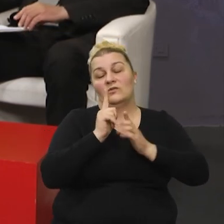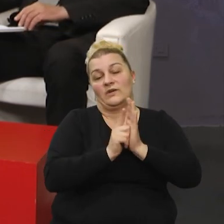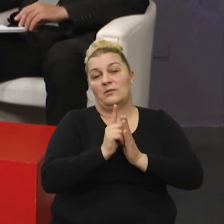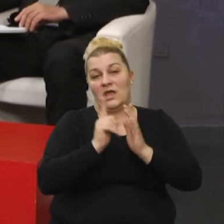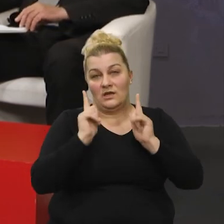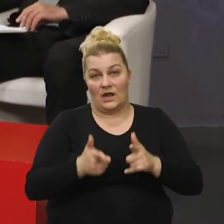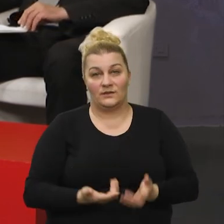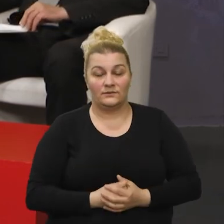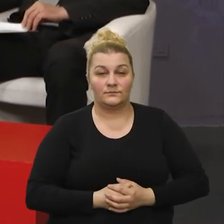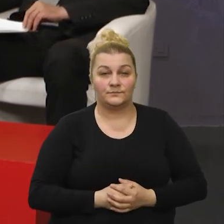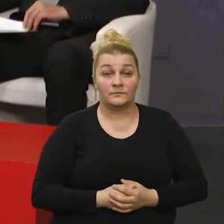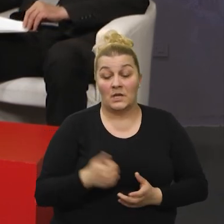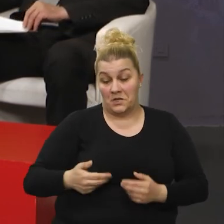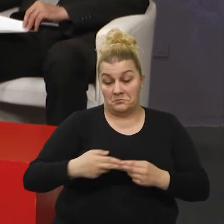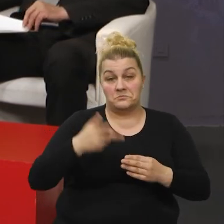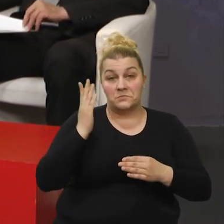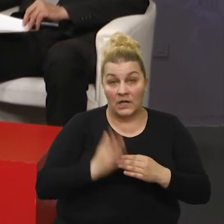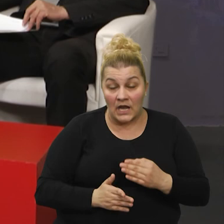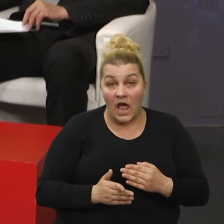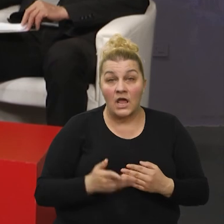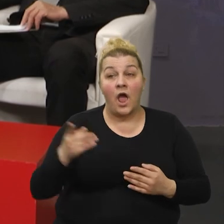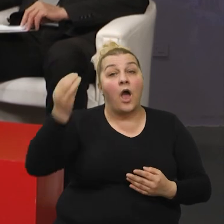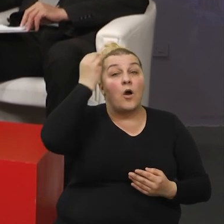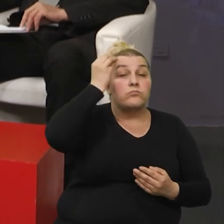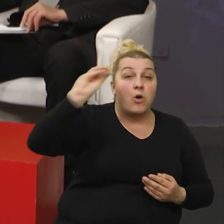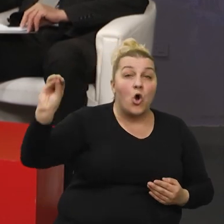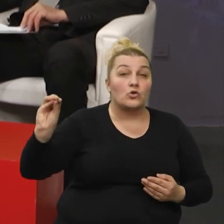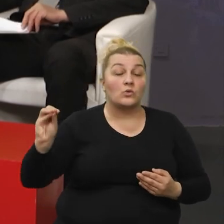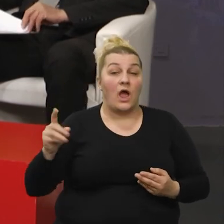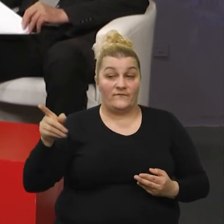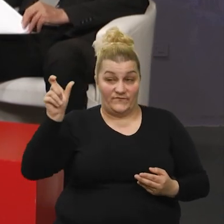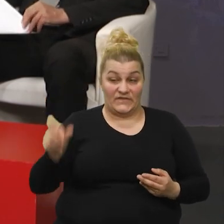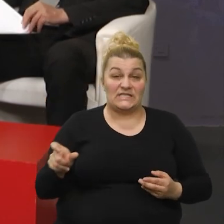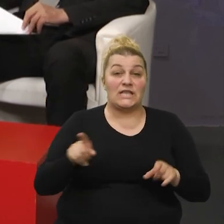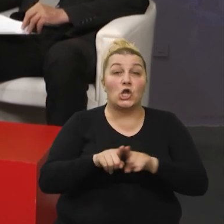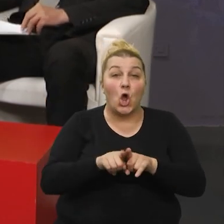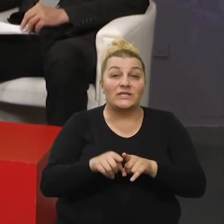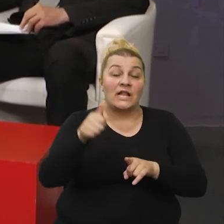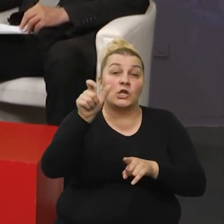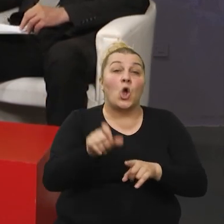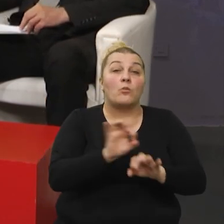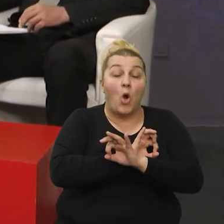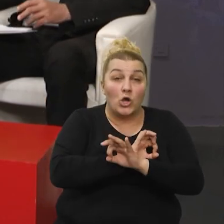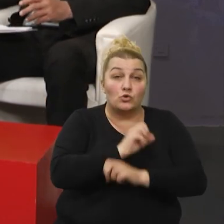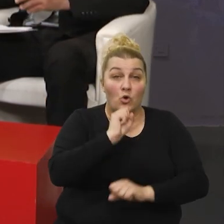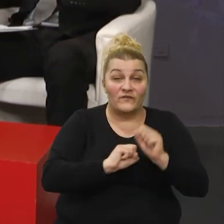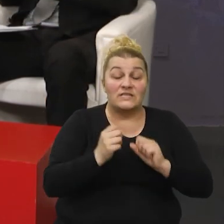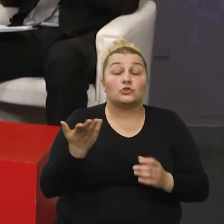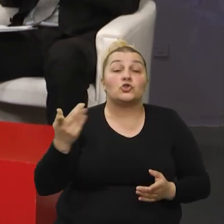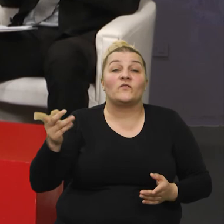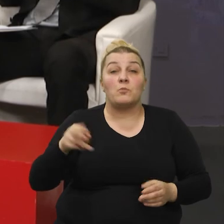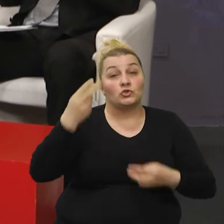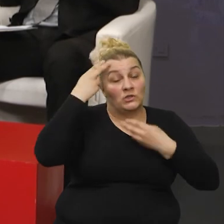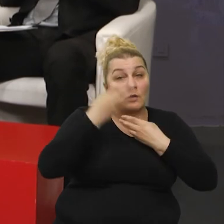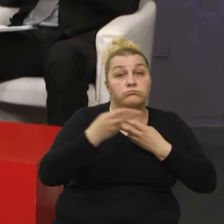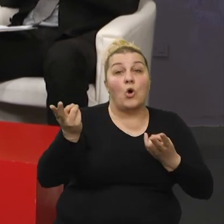Evo, gospodine Vraniće, pri samom kraju, kakvu poruku vi, roditelji poginunog hrvatskog viteza, kakvu poruku možete vi